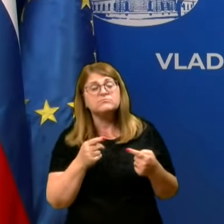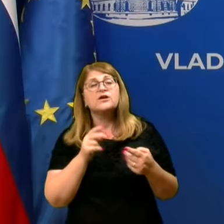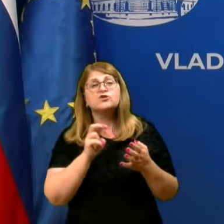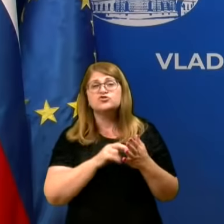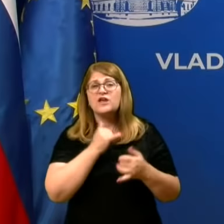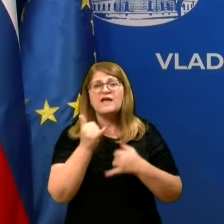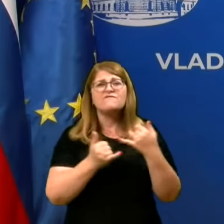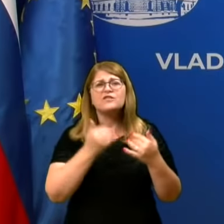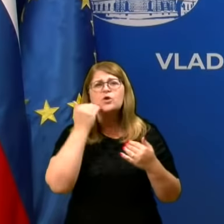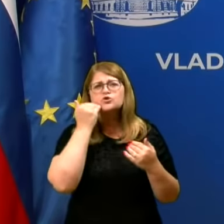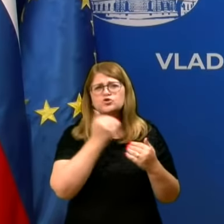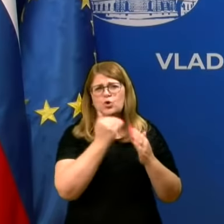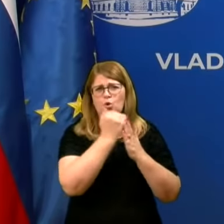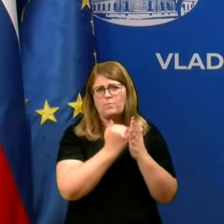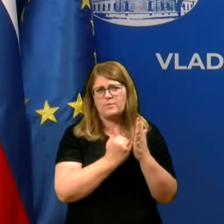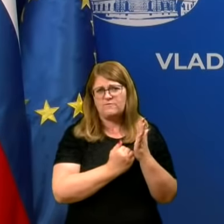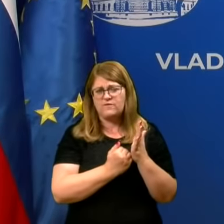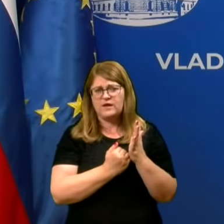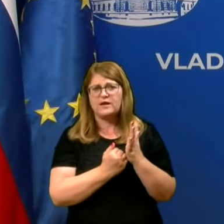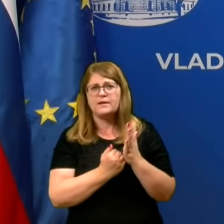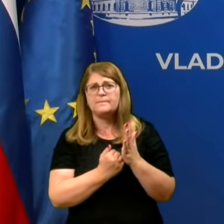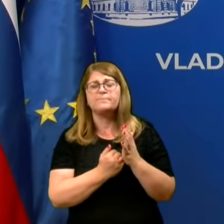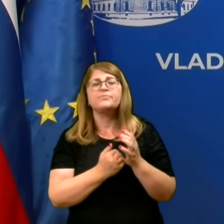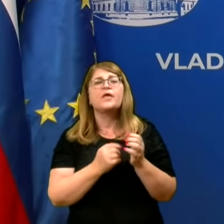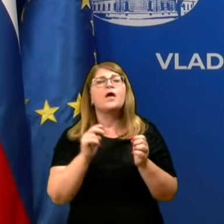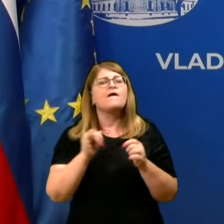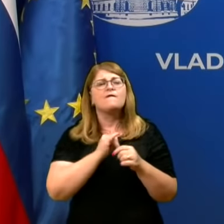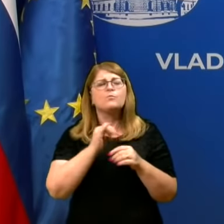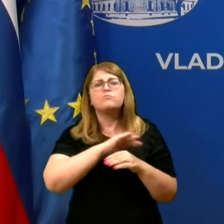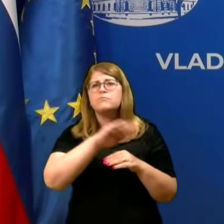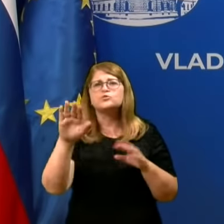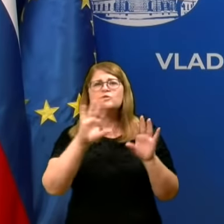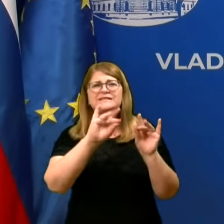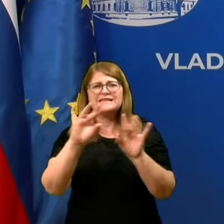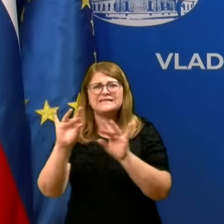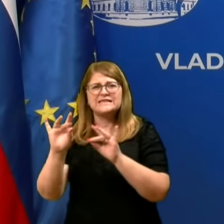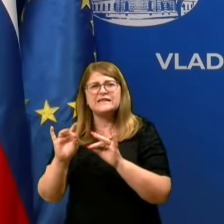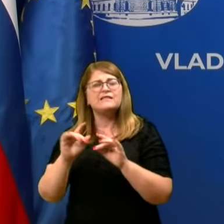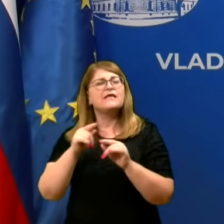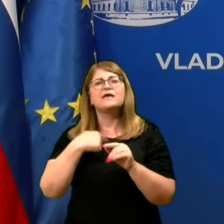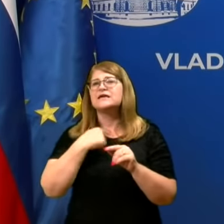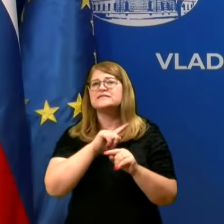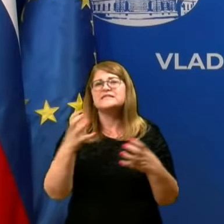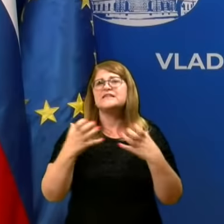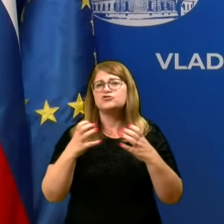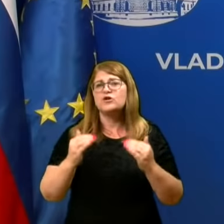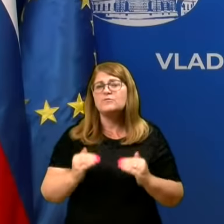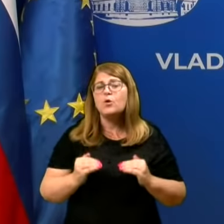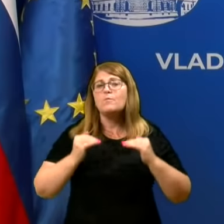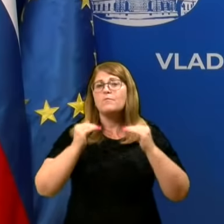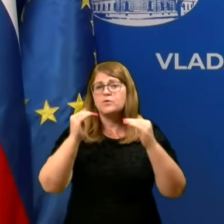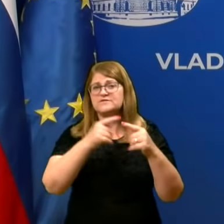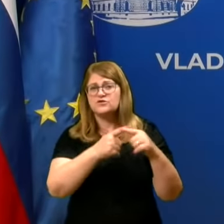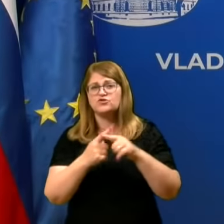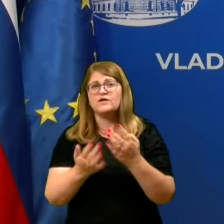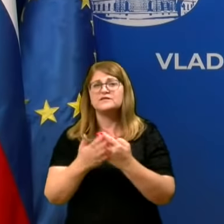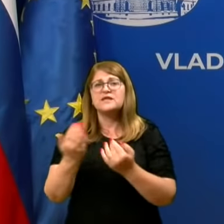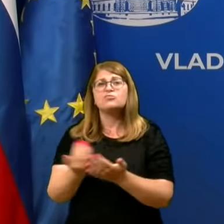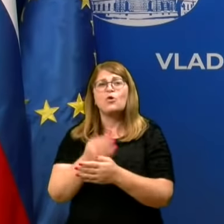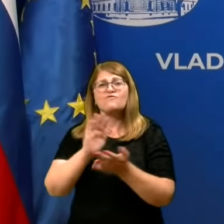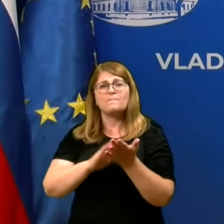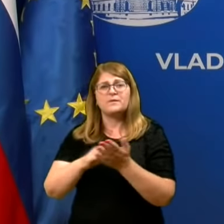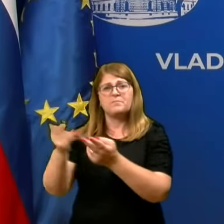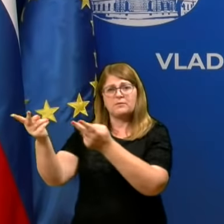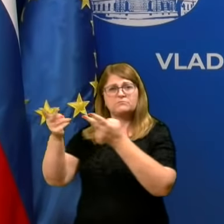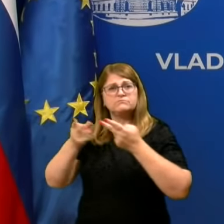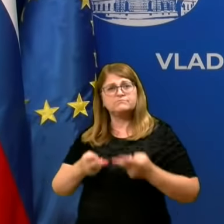še vedno zelo strog. Države ga še vedno na deset, zato ker si ne želimo zvišati tveganja za vnos novih primirov v